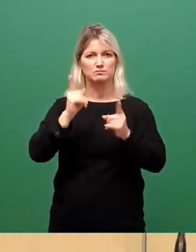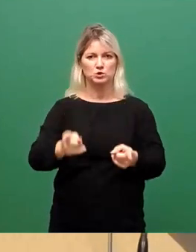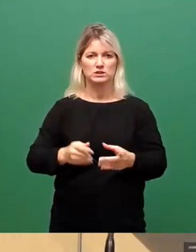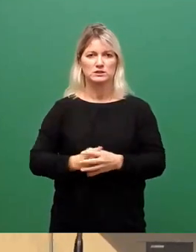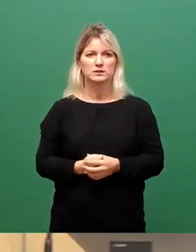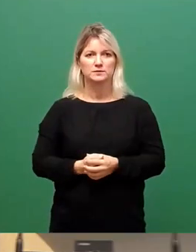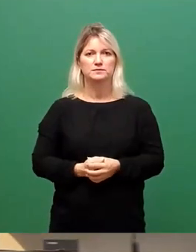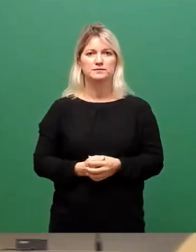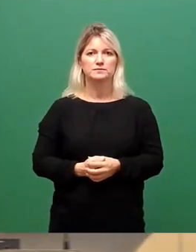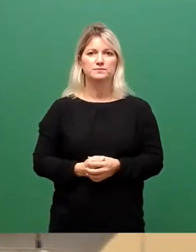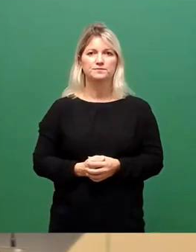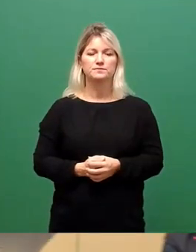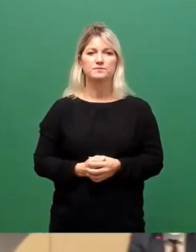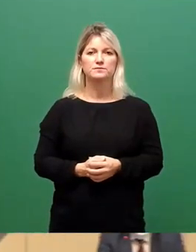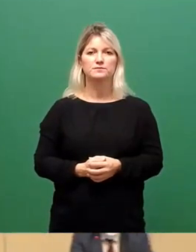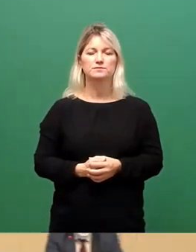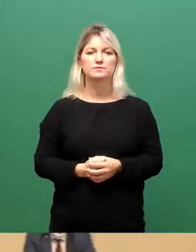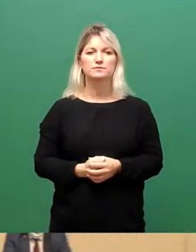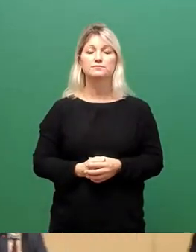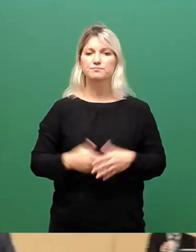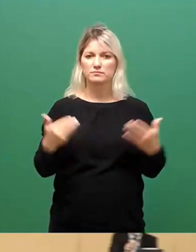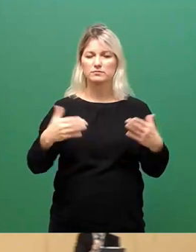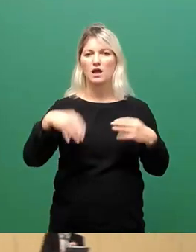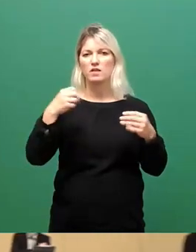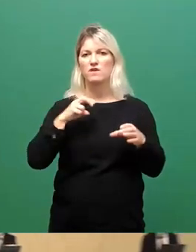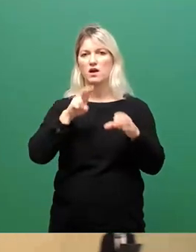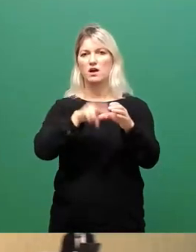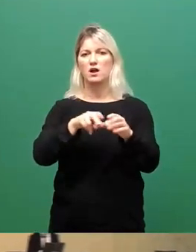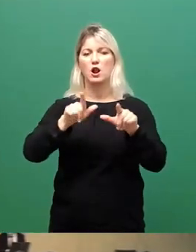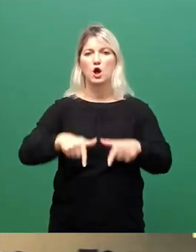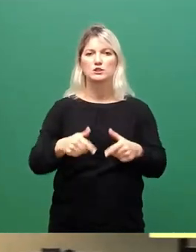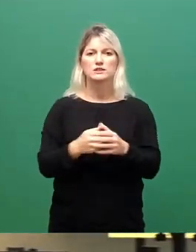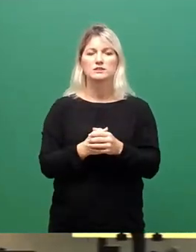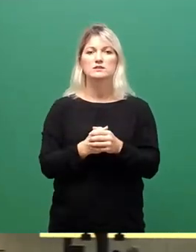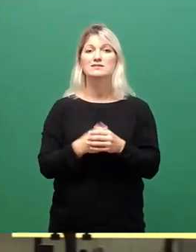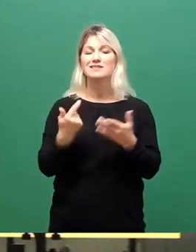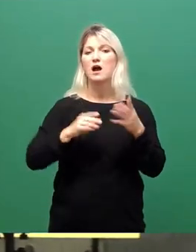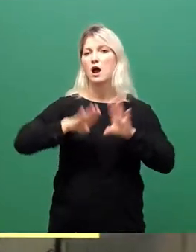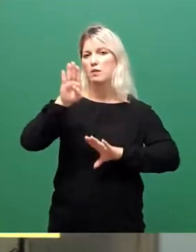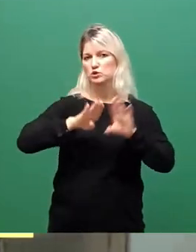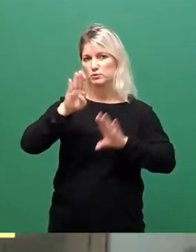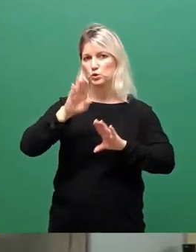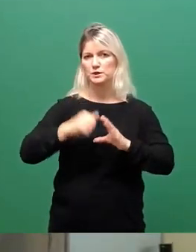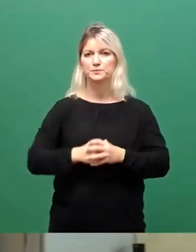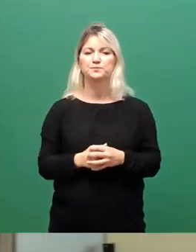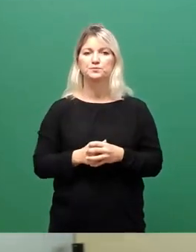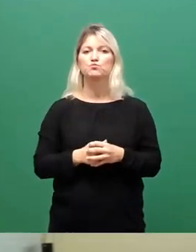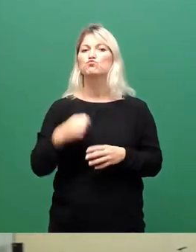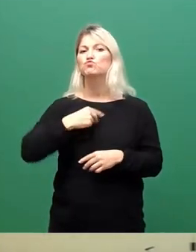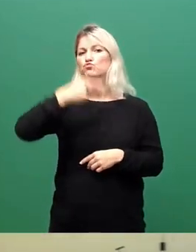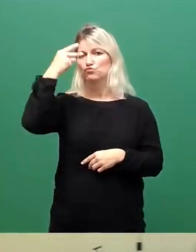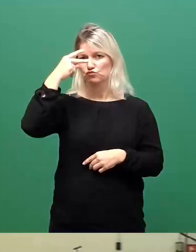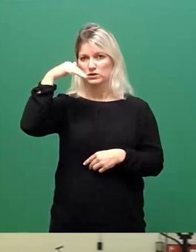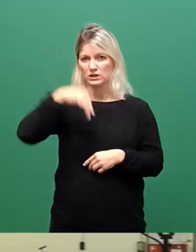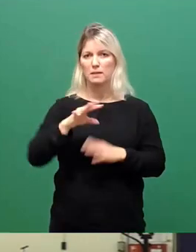So, damit steigen wir ein in die Abstimmung. Ich habe verstanden, dass Sie den Punkt 2 separat